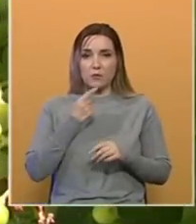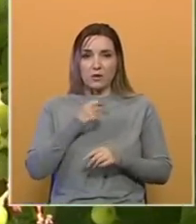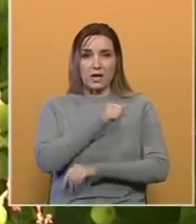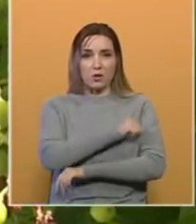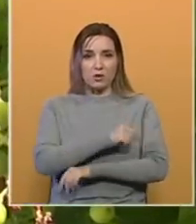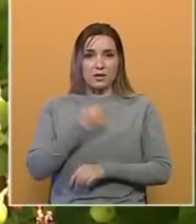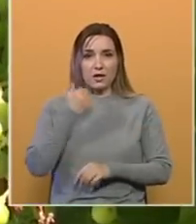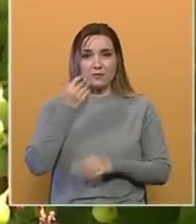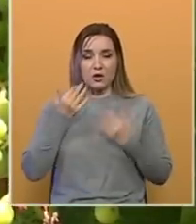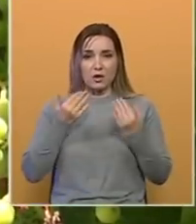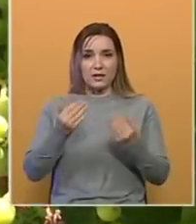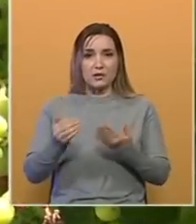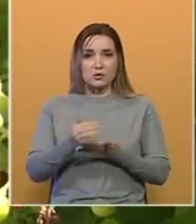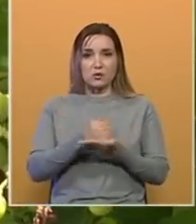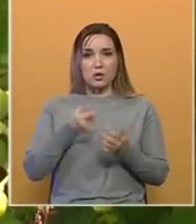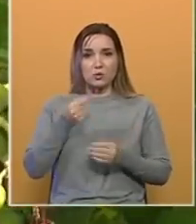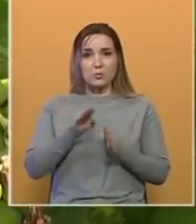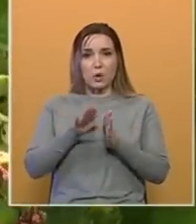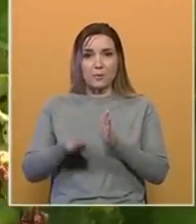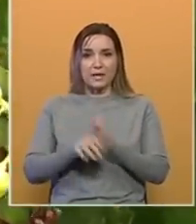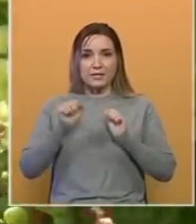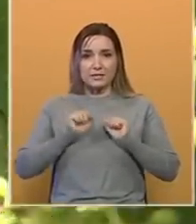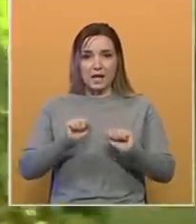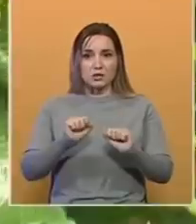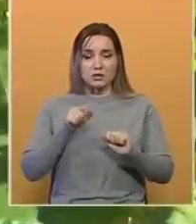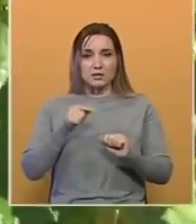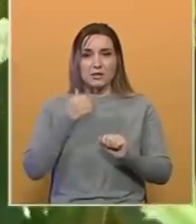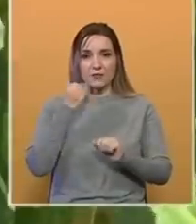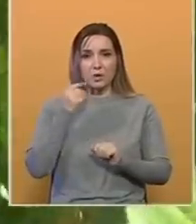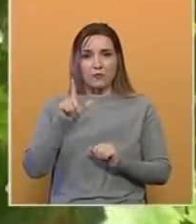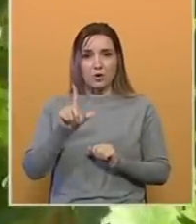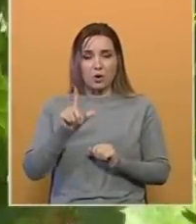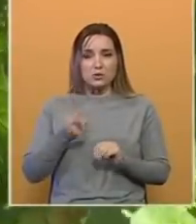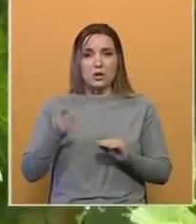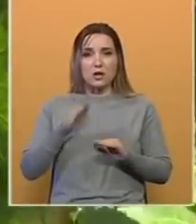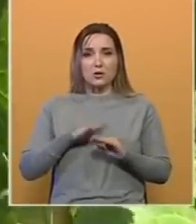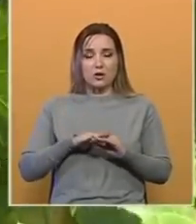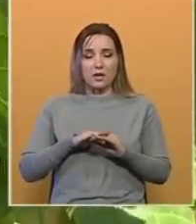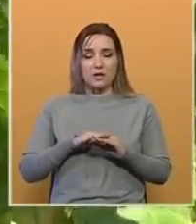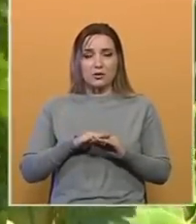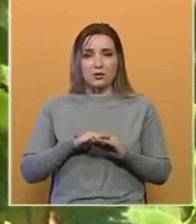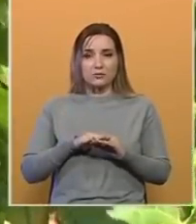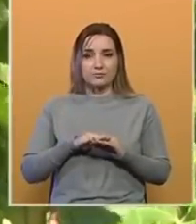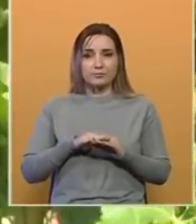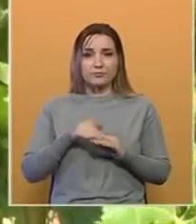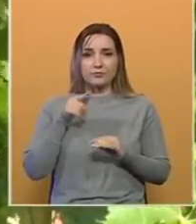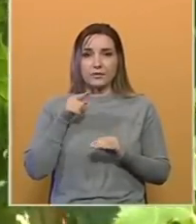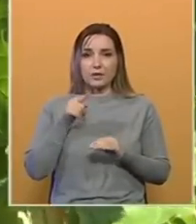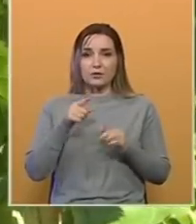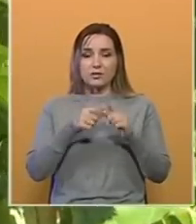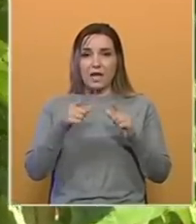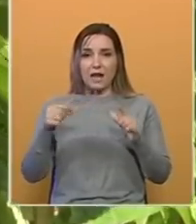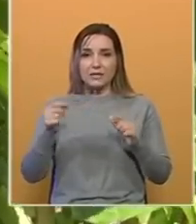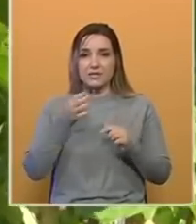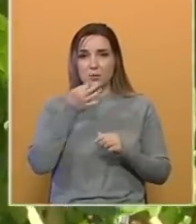godine, vinogradari su koristili duplo manje zašte za vino u lozu. To dodatno čini kako samu bitku, tako i listi